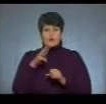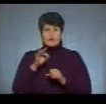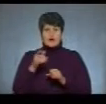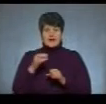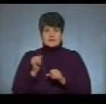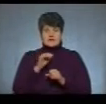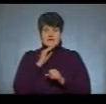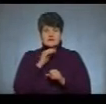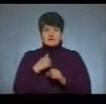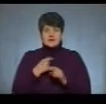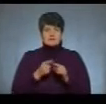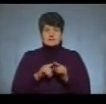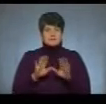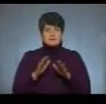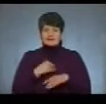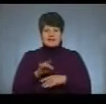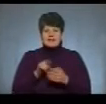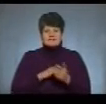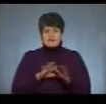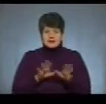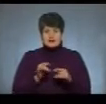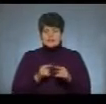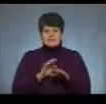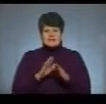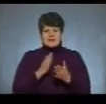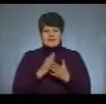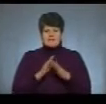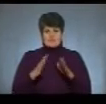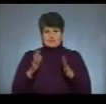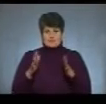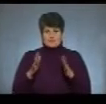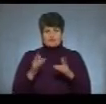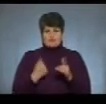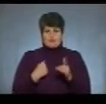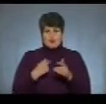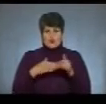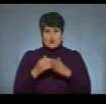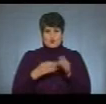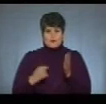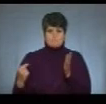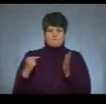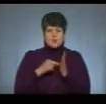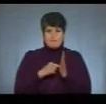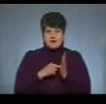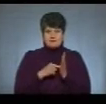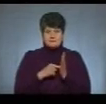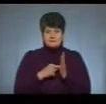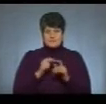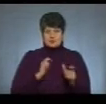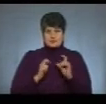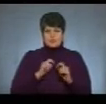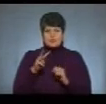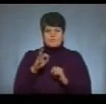академії. Я в такі випадки не вірю. Це не є випадок, що саме в мої руки потрапив від студентів